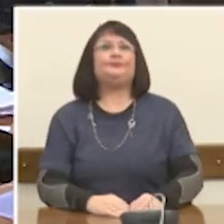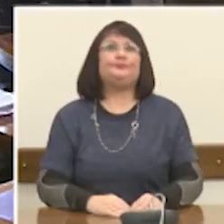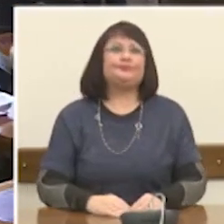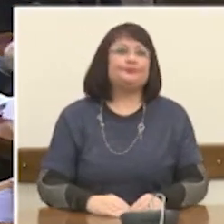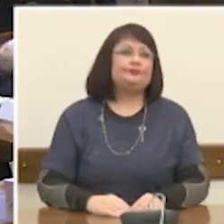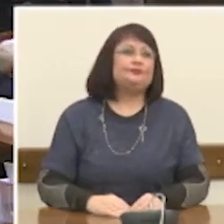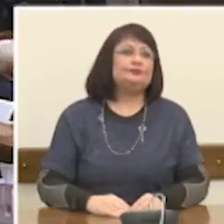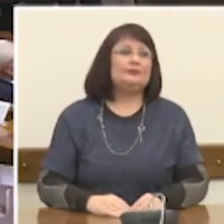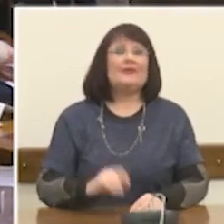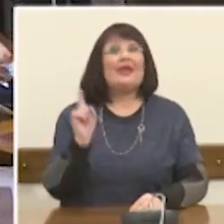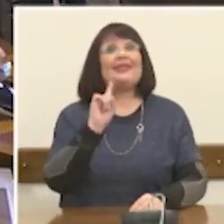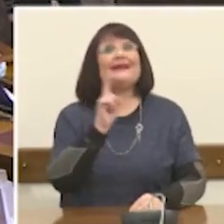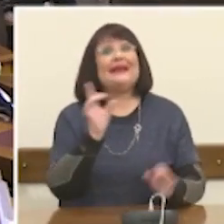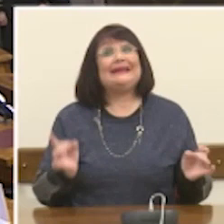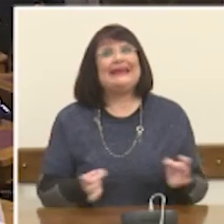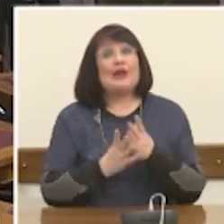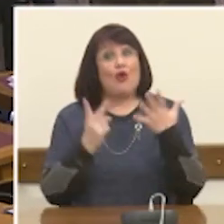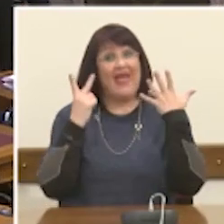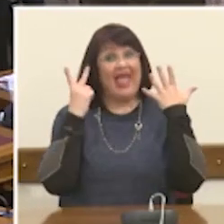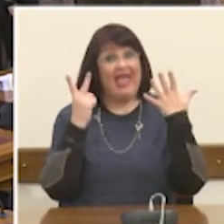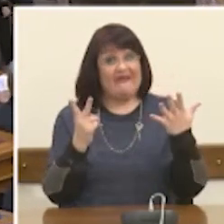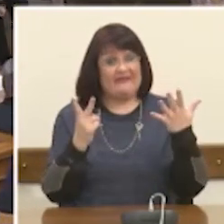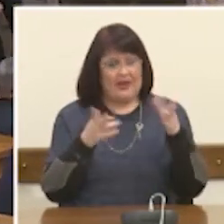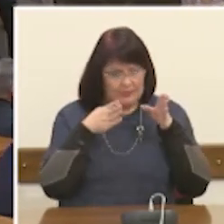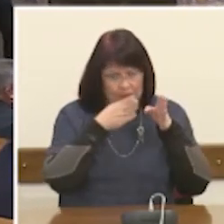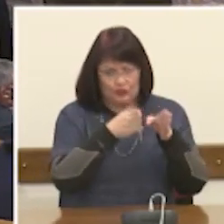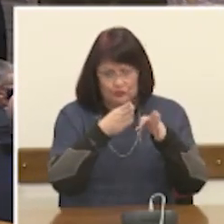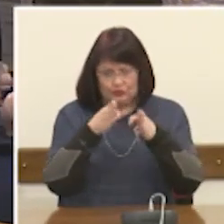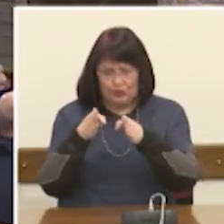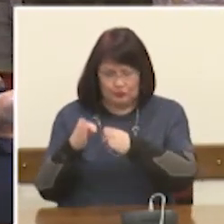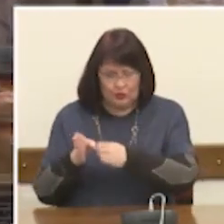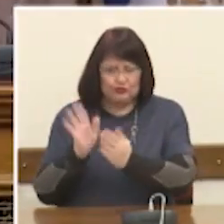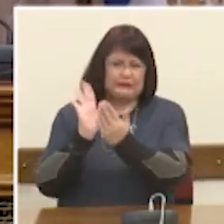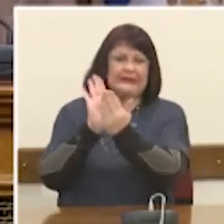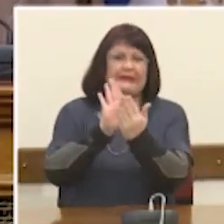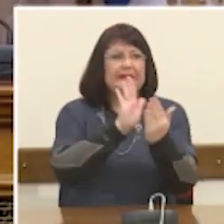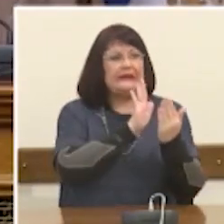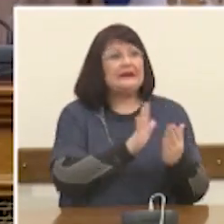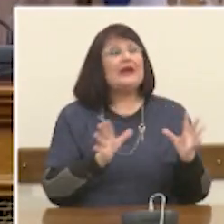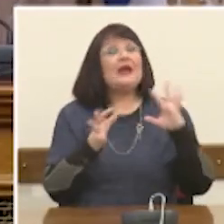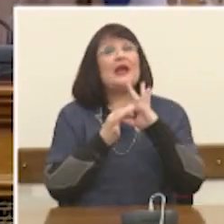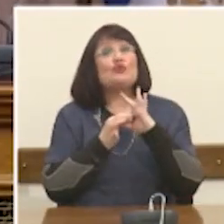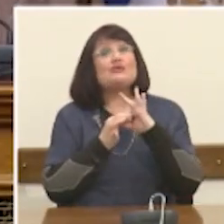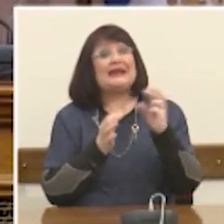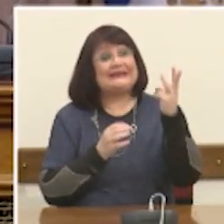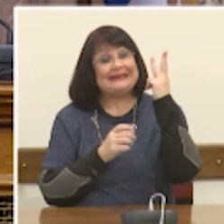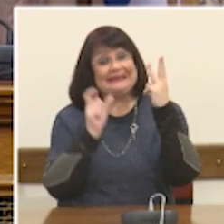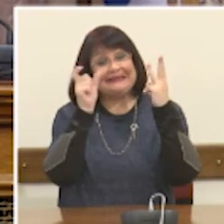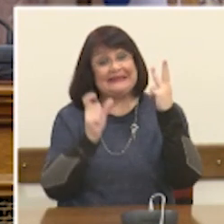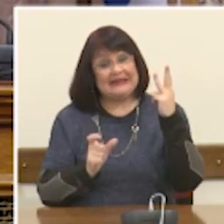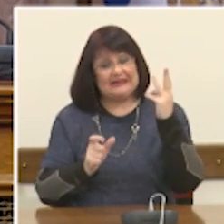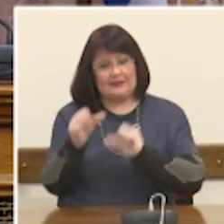τυχαία, οι εφτά αυτές μεγάλες τάσεις συνδέονται, κυρία Πρόεδρε, από τρεις λέξεις. Μεταλλητότητα,